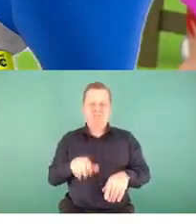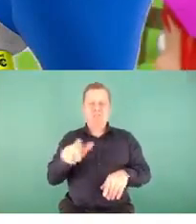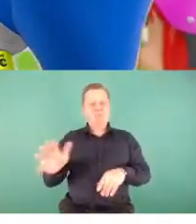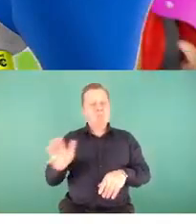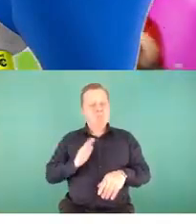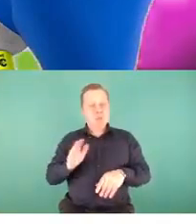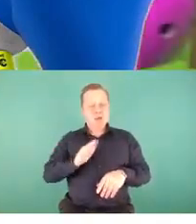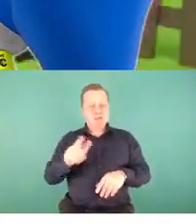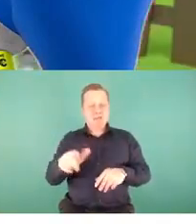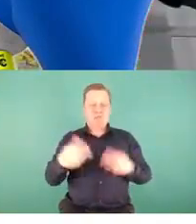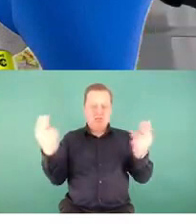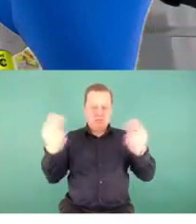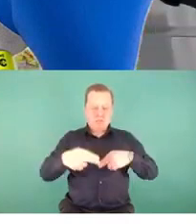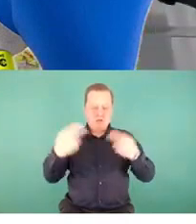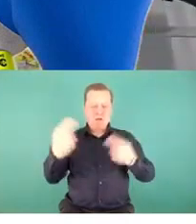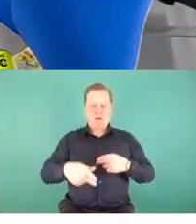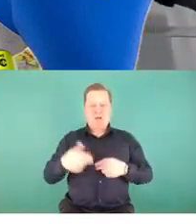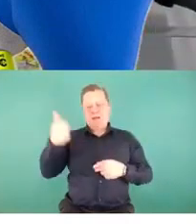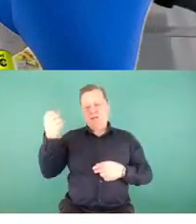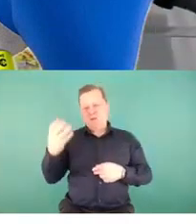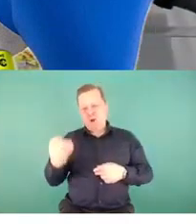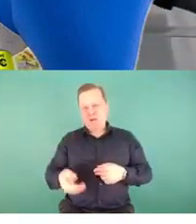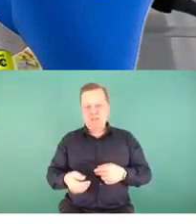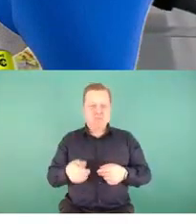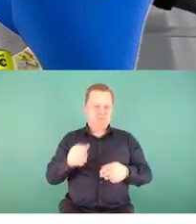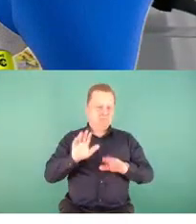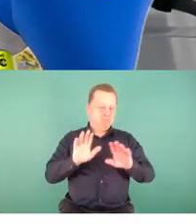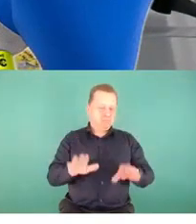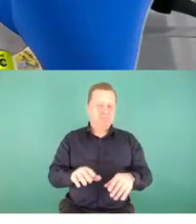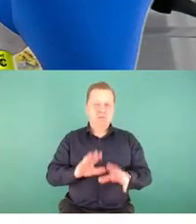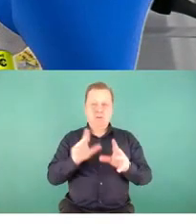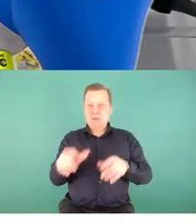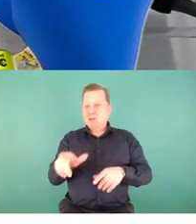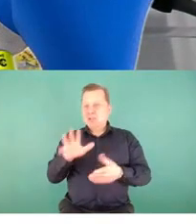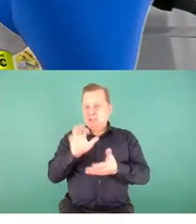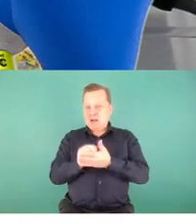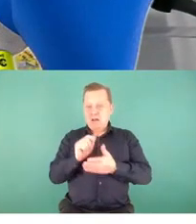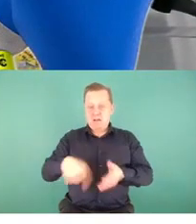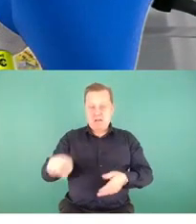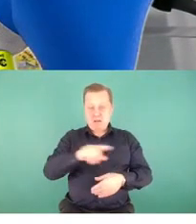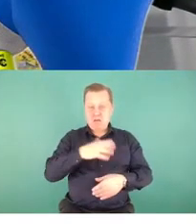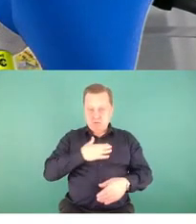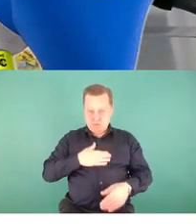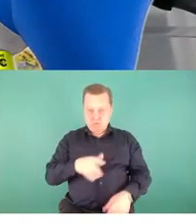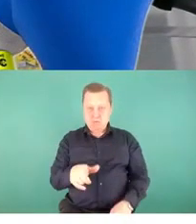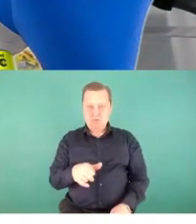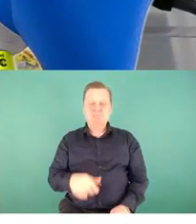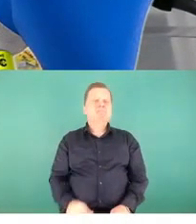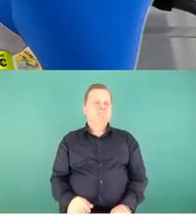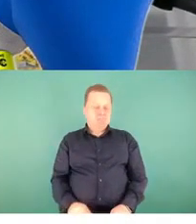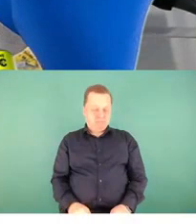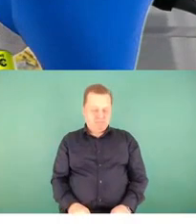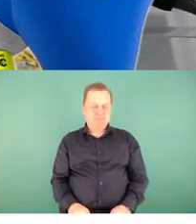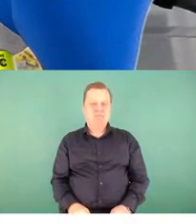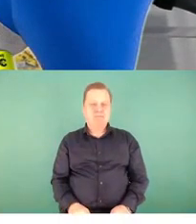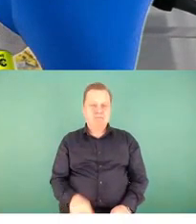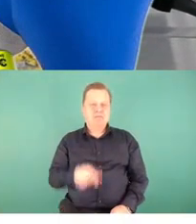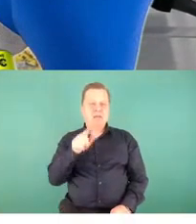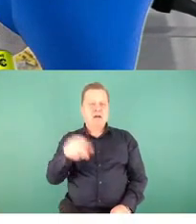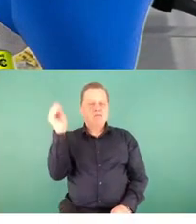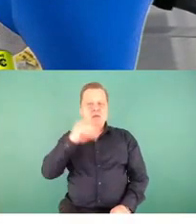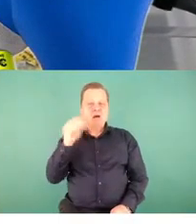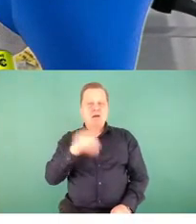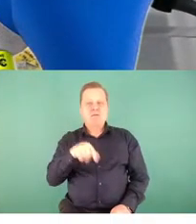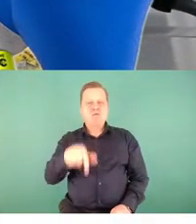na dworcu i w pociągu. Czy podobały Wam się dzisiejsze zajęcia? Tak! A czego się nauczyliście dzisiaj w tych